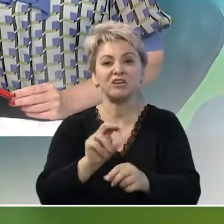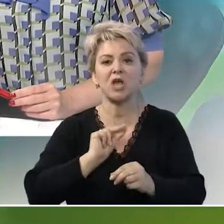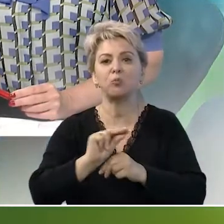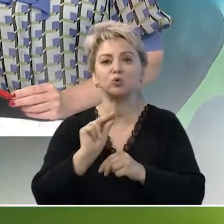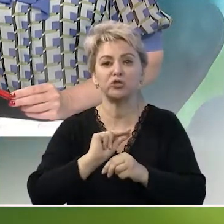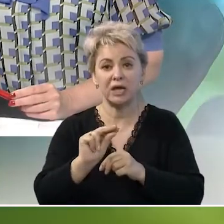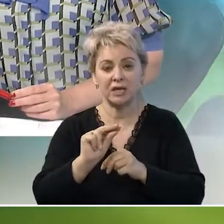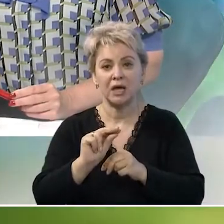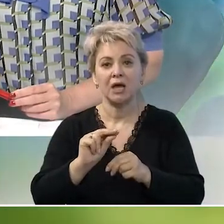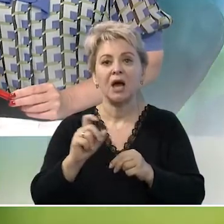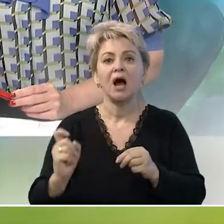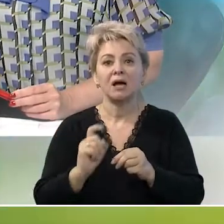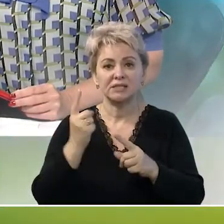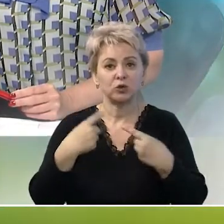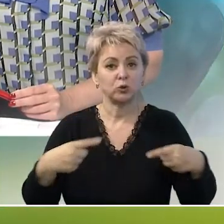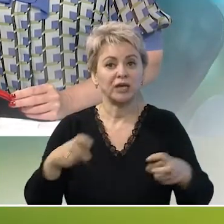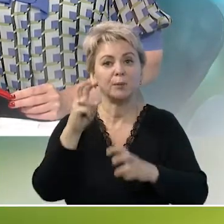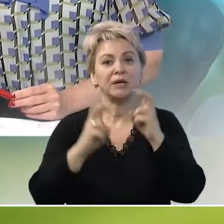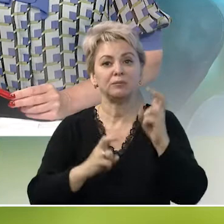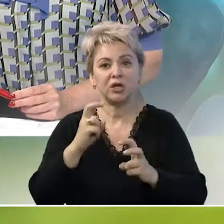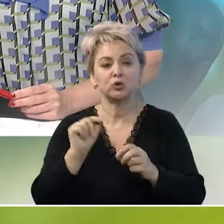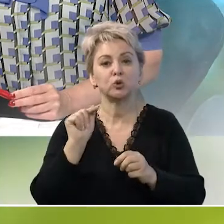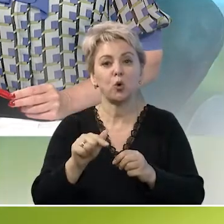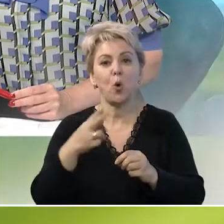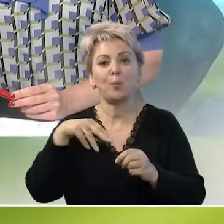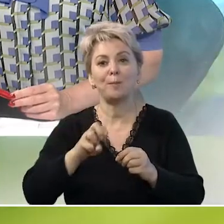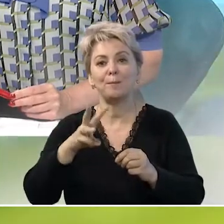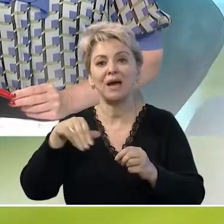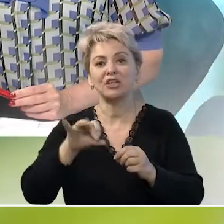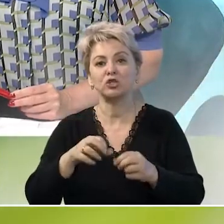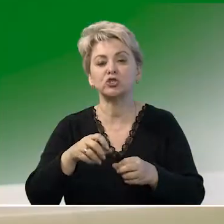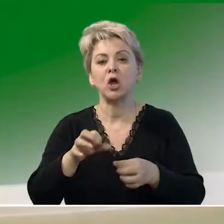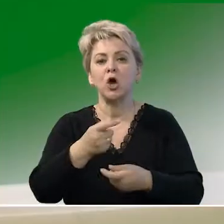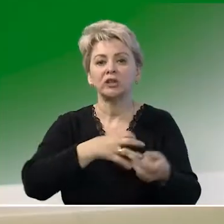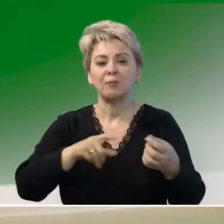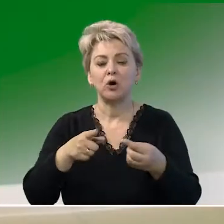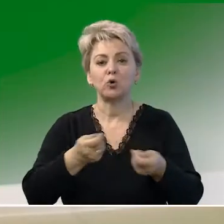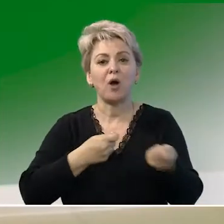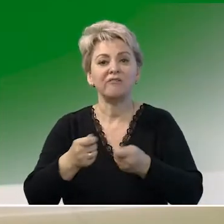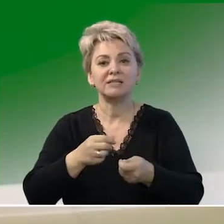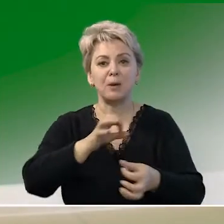обучение собственники других предприятий, топ-менеджеры, руководители проектных команд,